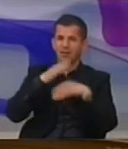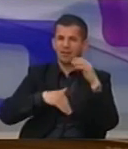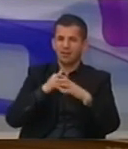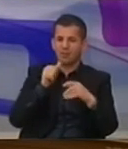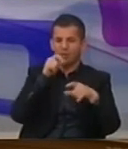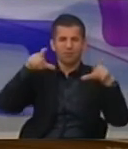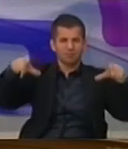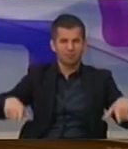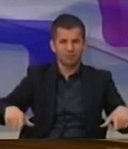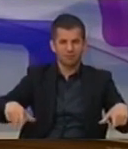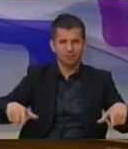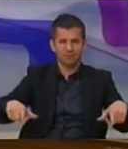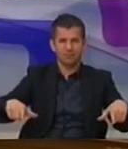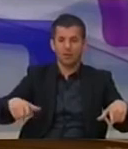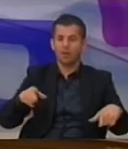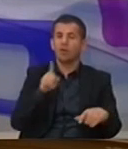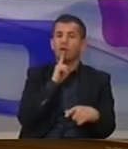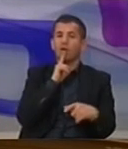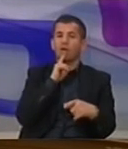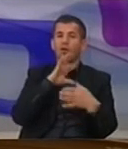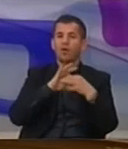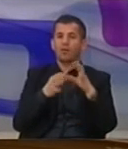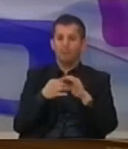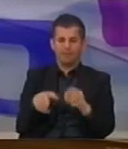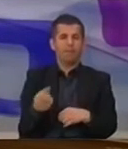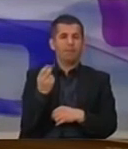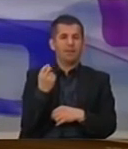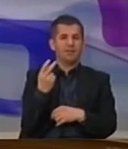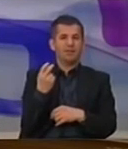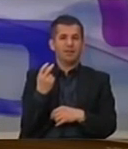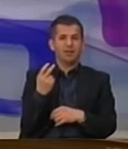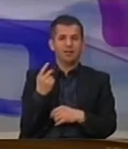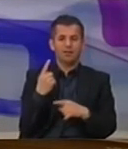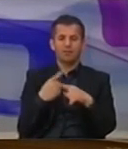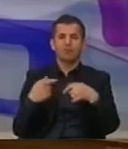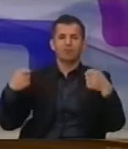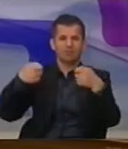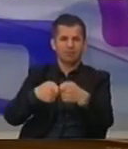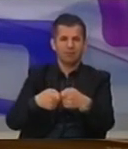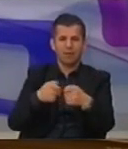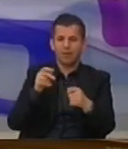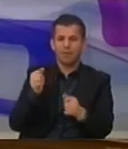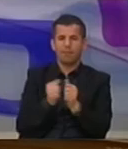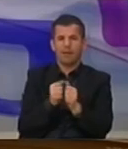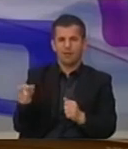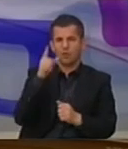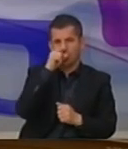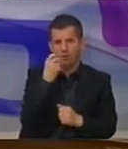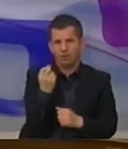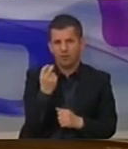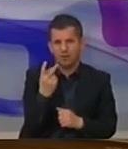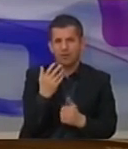e pishines olimpike, e cila pashtu do tjetë në Prishtin dhe do të pashtë finansohet me komunën e Prishtines.